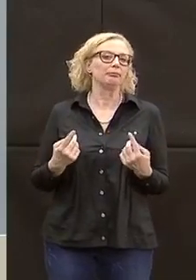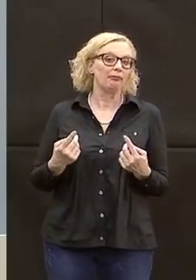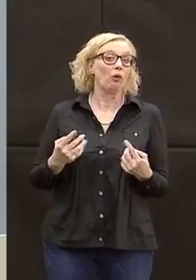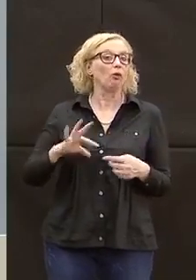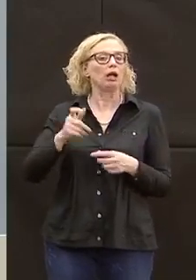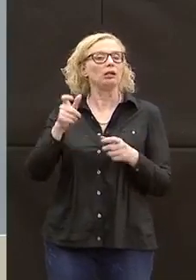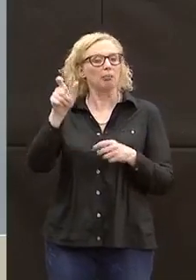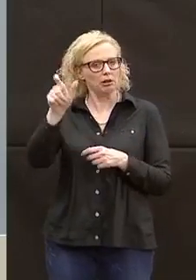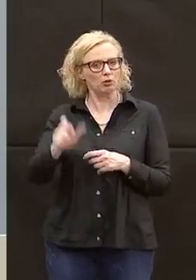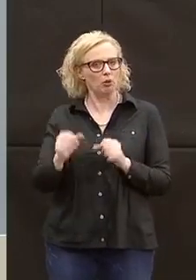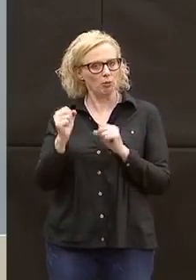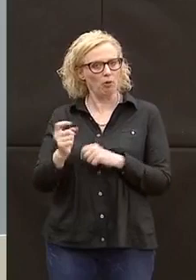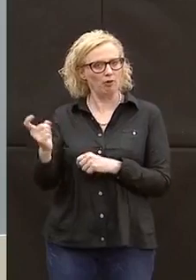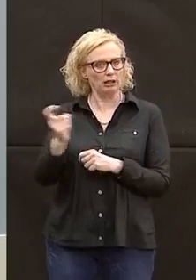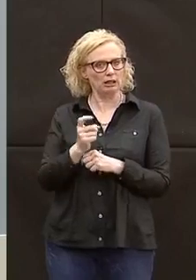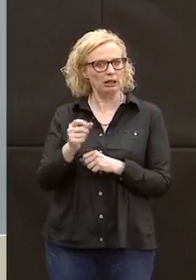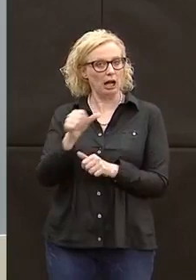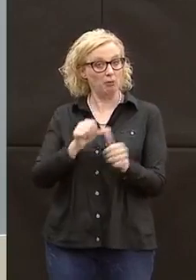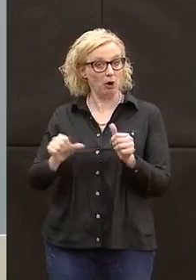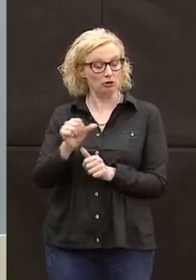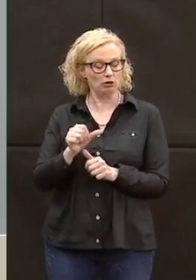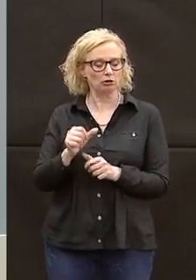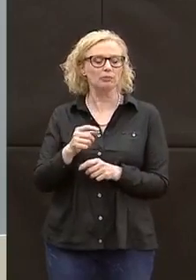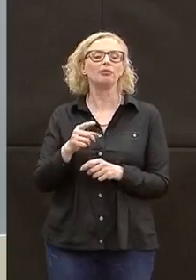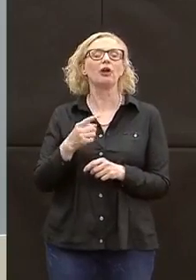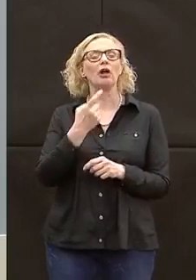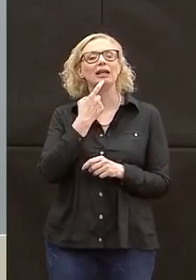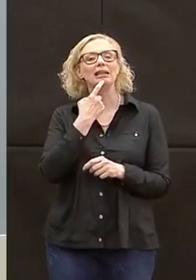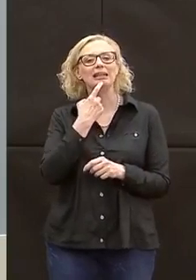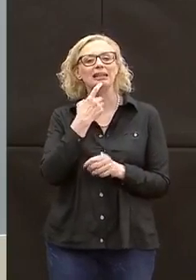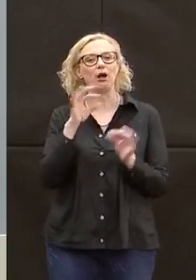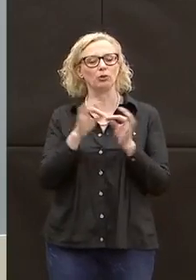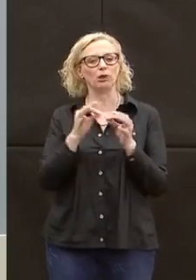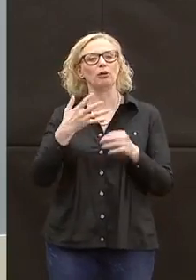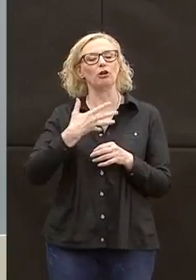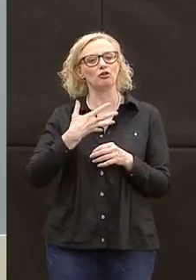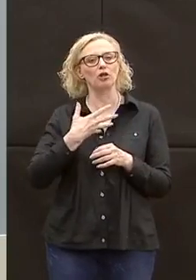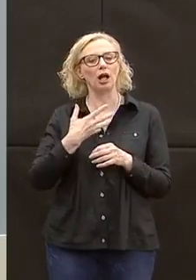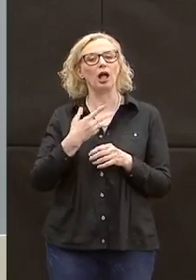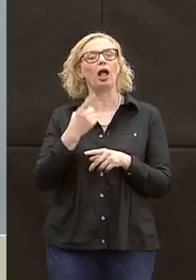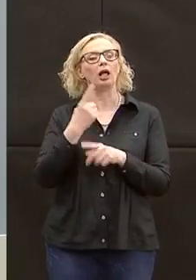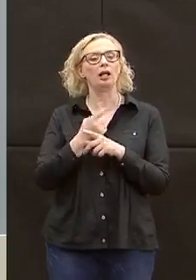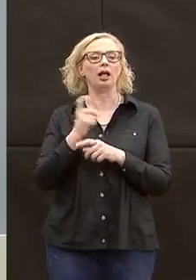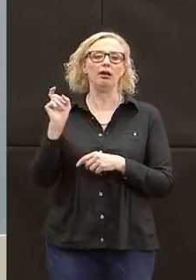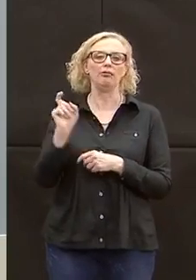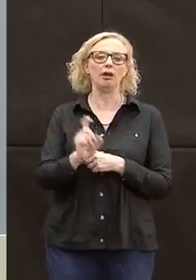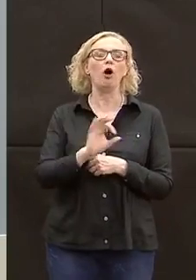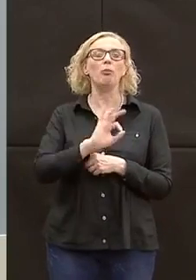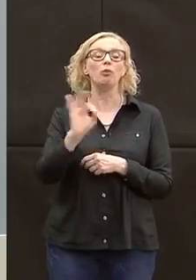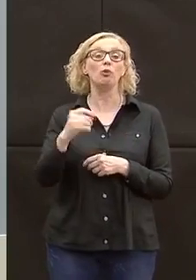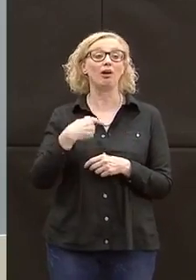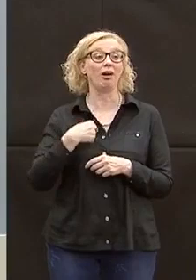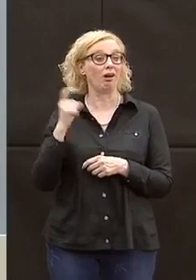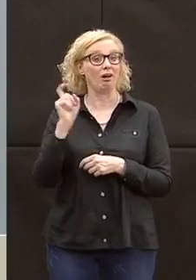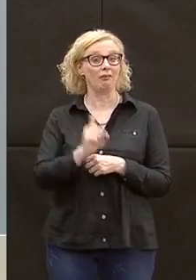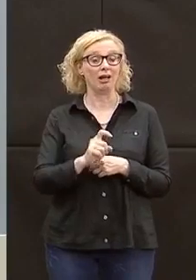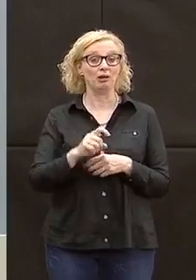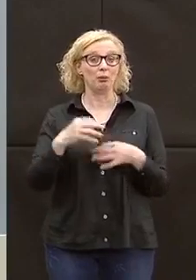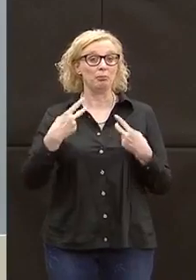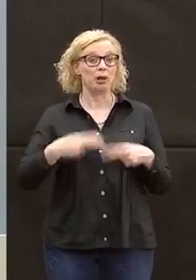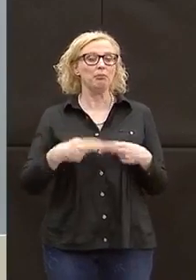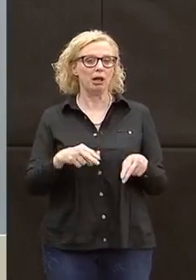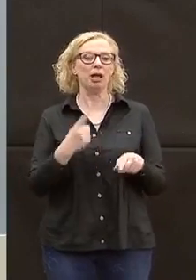qualcun altro appunto a fare il tampone, quindi chiediamo a chi riceve l'appuntamento di presentarsi oppure comunicare la propria assenza in maniera tale da poter